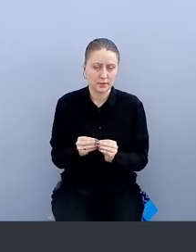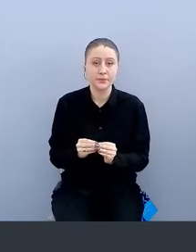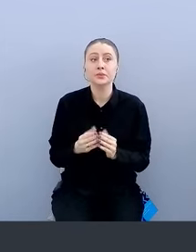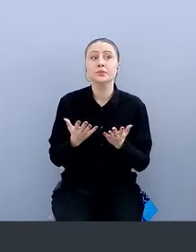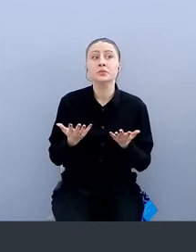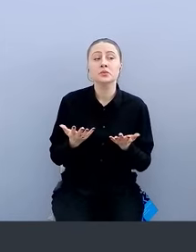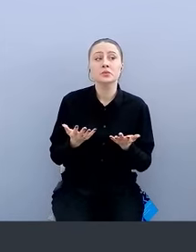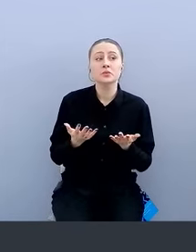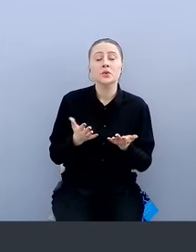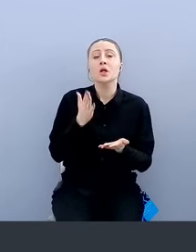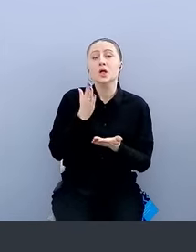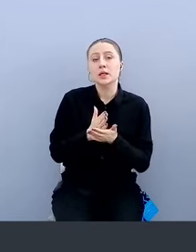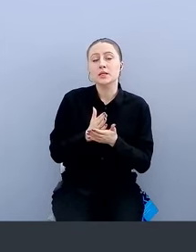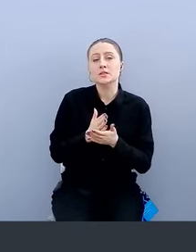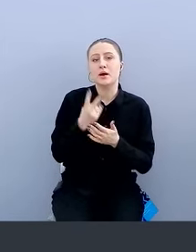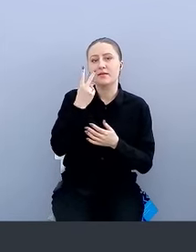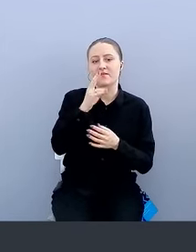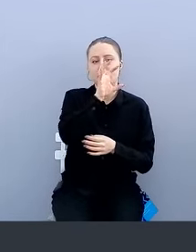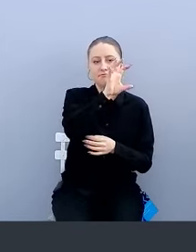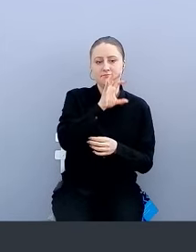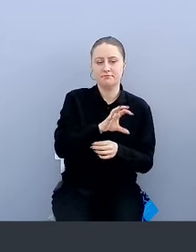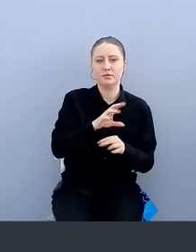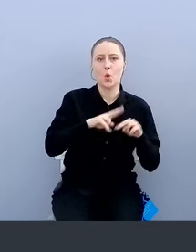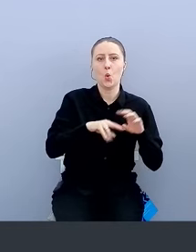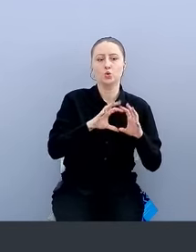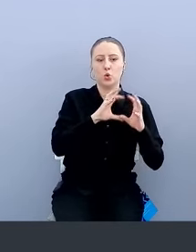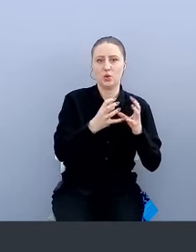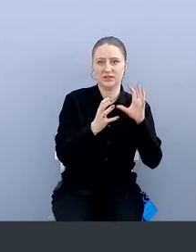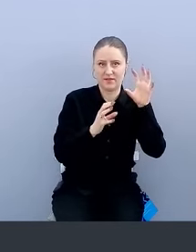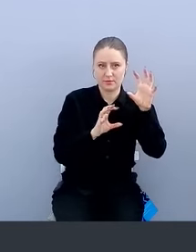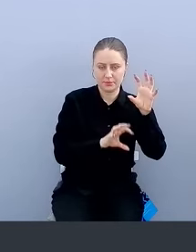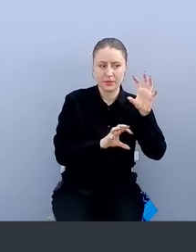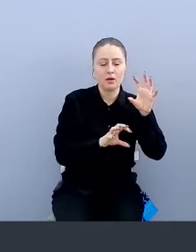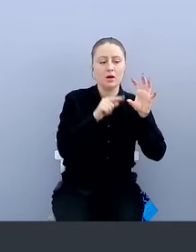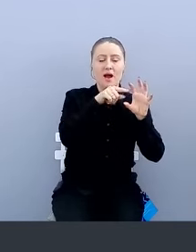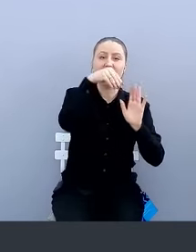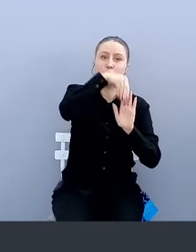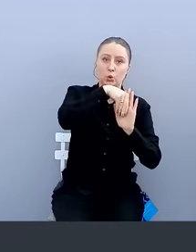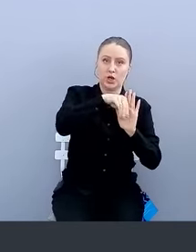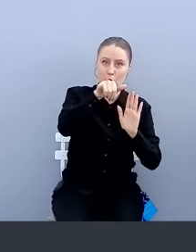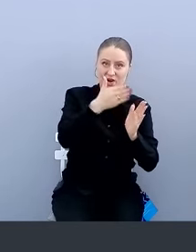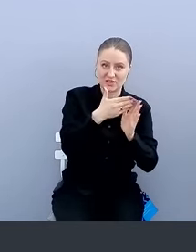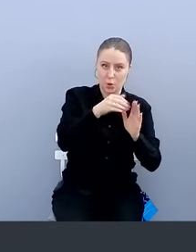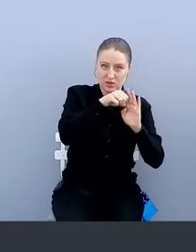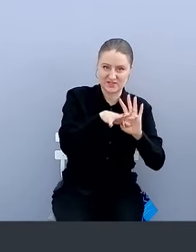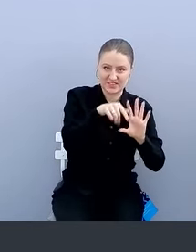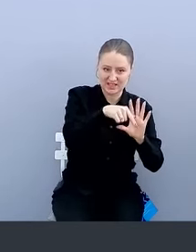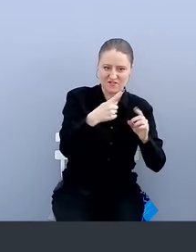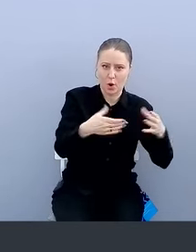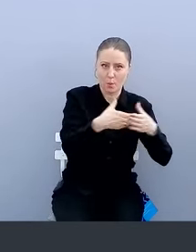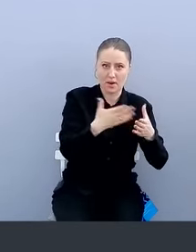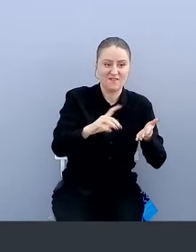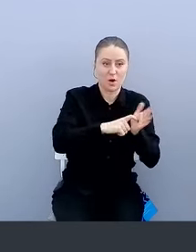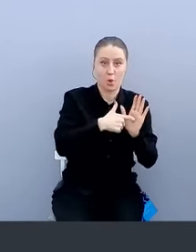Соответственно, есть, условно говоря, два типа устройств. Устройства, которые находятся внутри у вас сети в компании, которые в